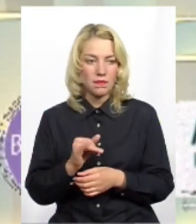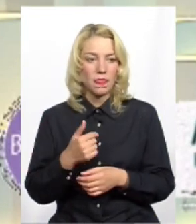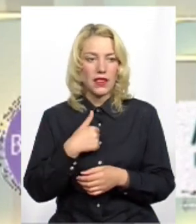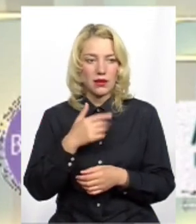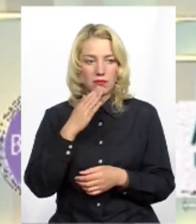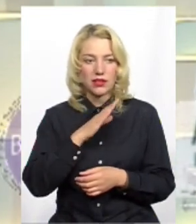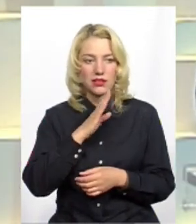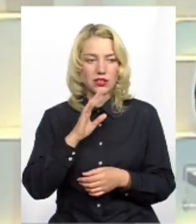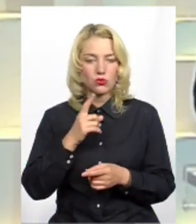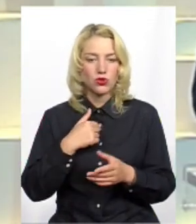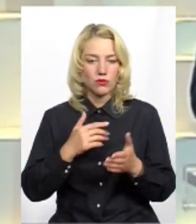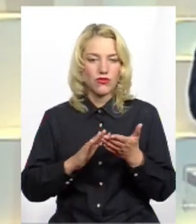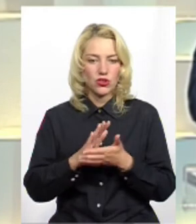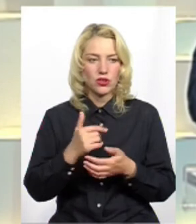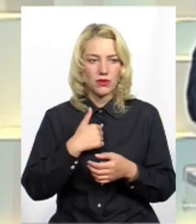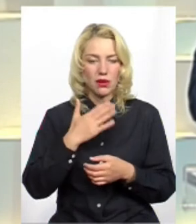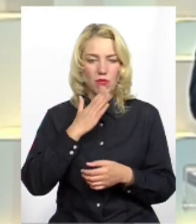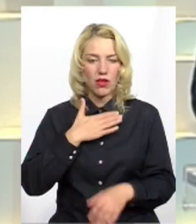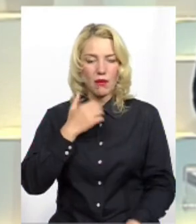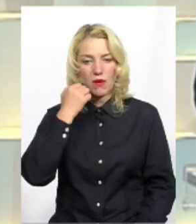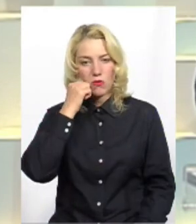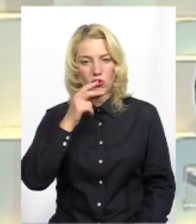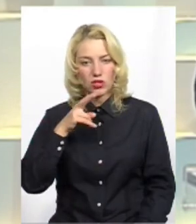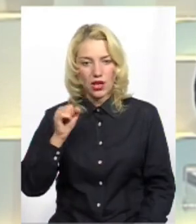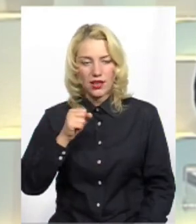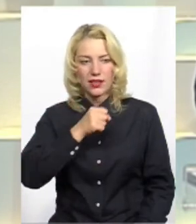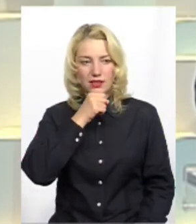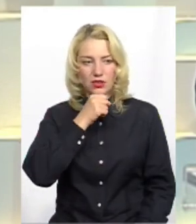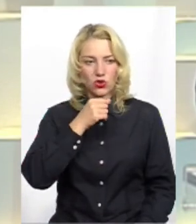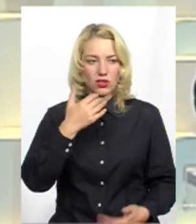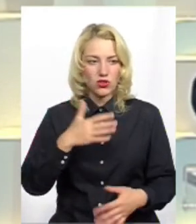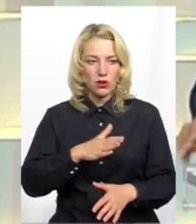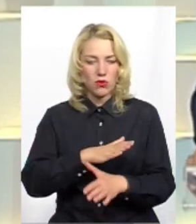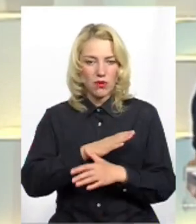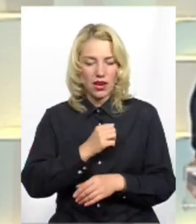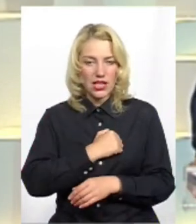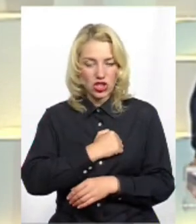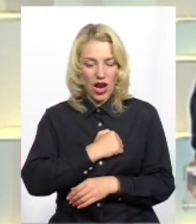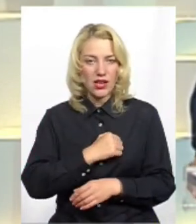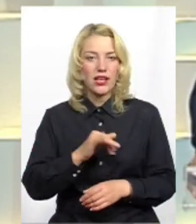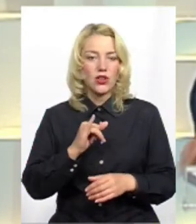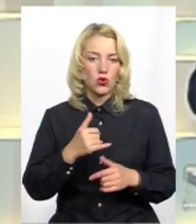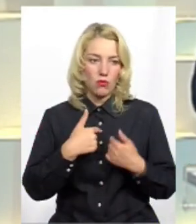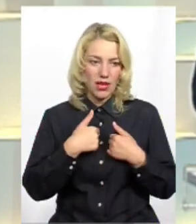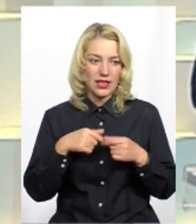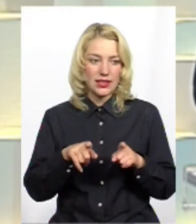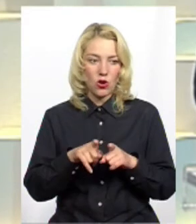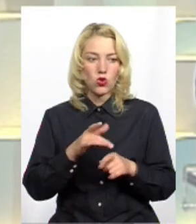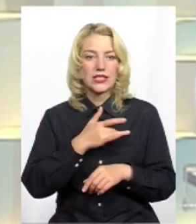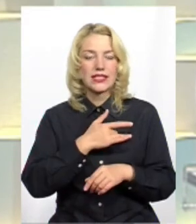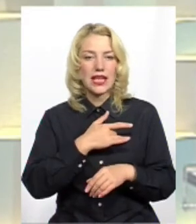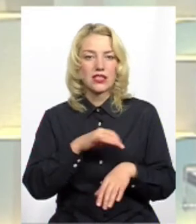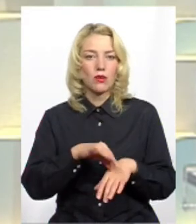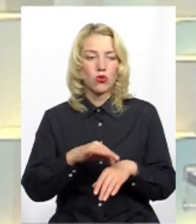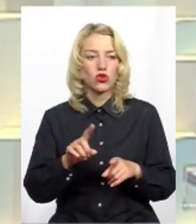їх батьками, тому що вони мене виростили. Це моя бабушка, дедушка помер, на жаль. І в мене також серце було,